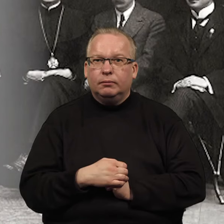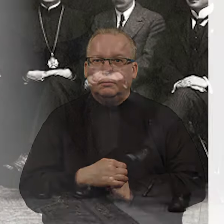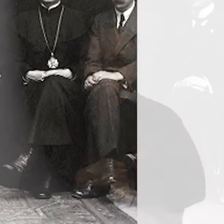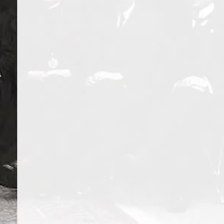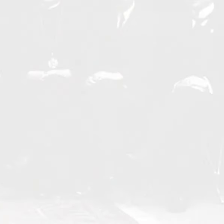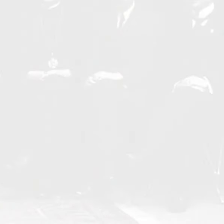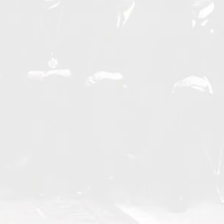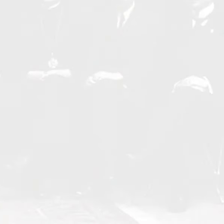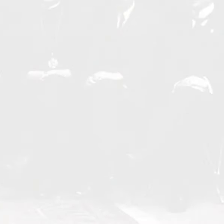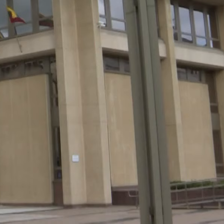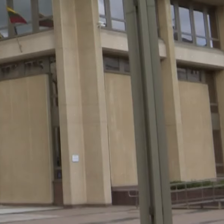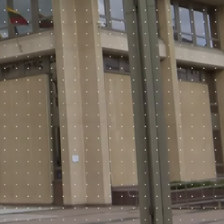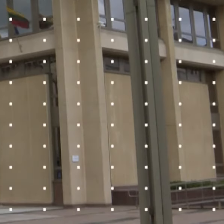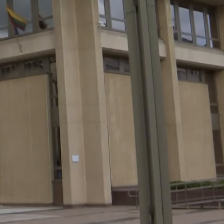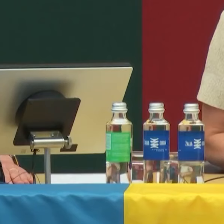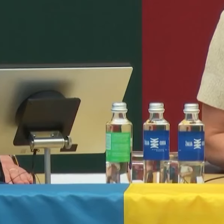savaitės.